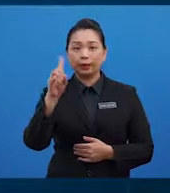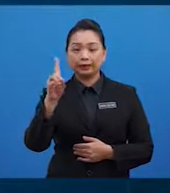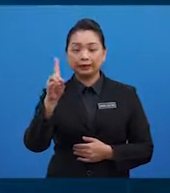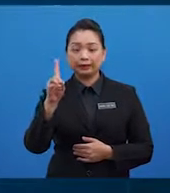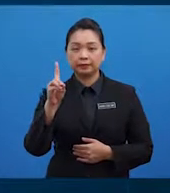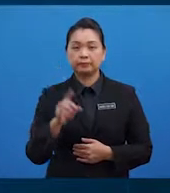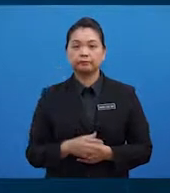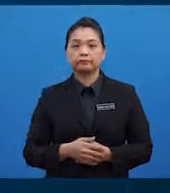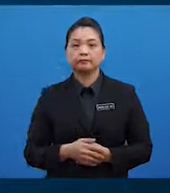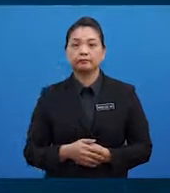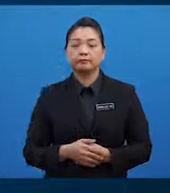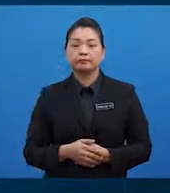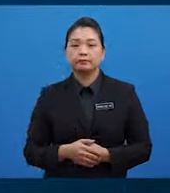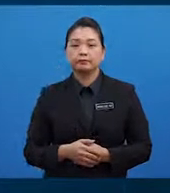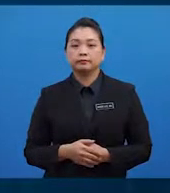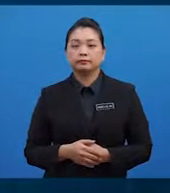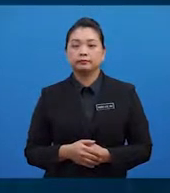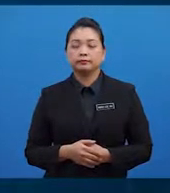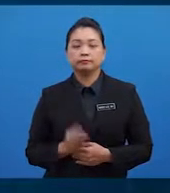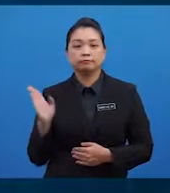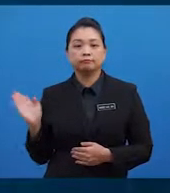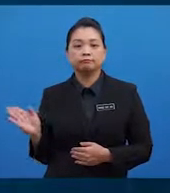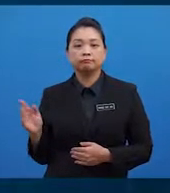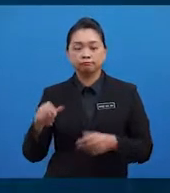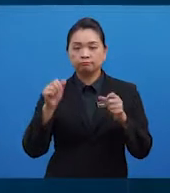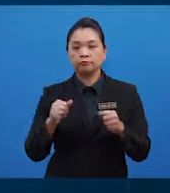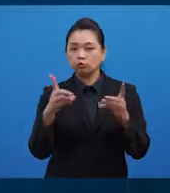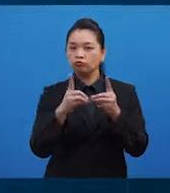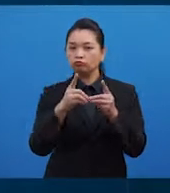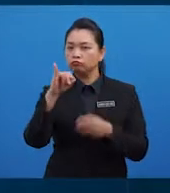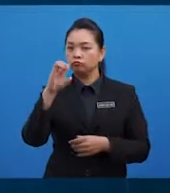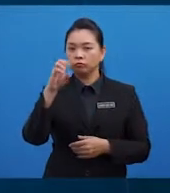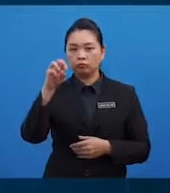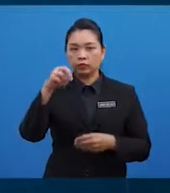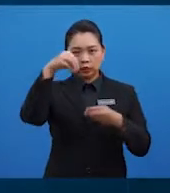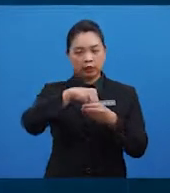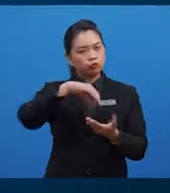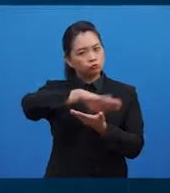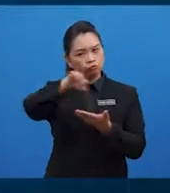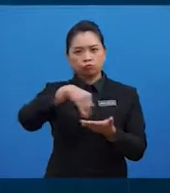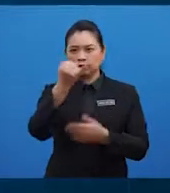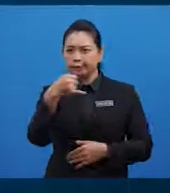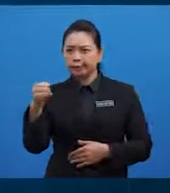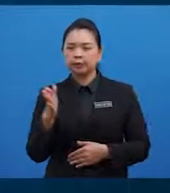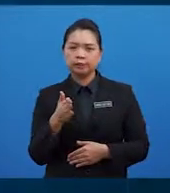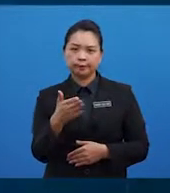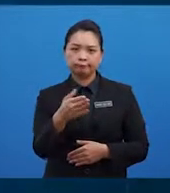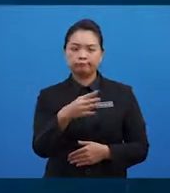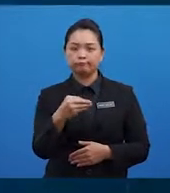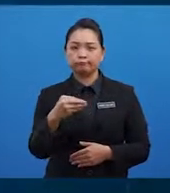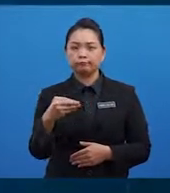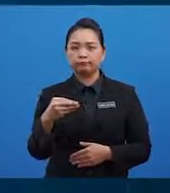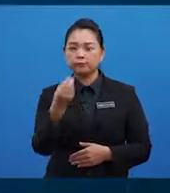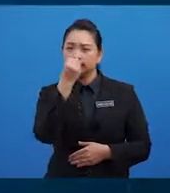dan metabolisma. Sumber Airdin terdapat pada semua jenis ikan dan